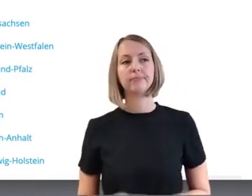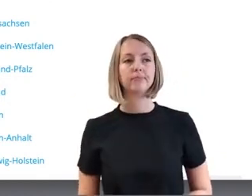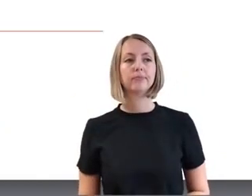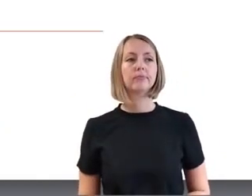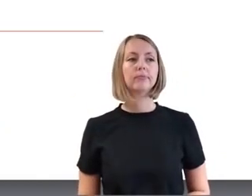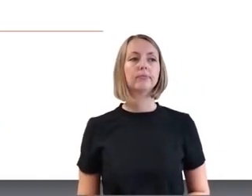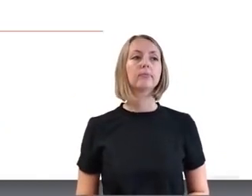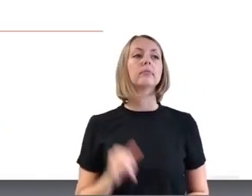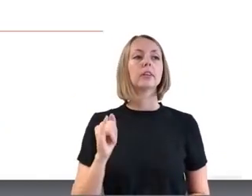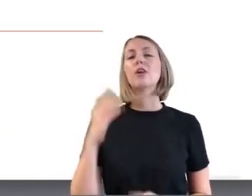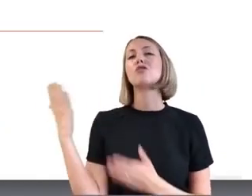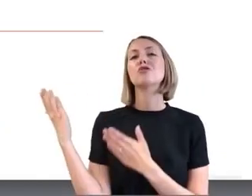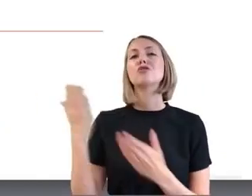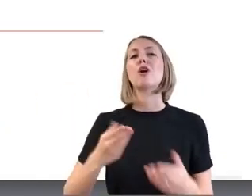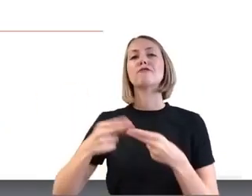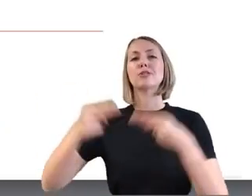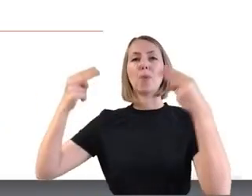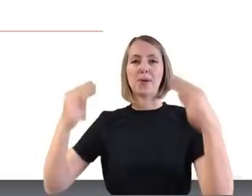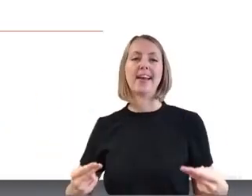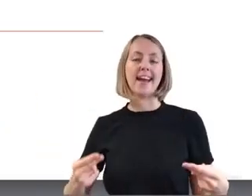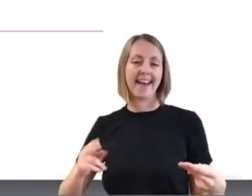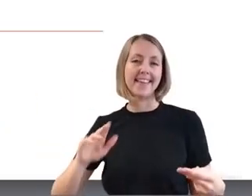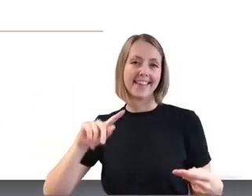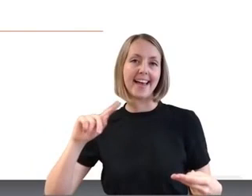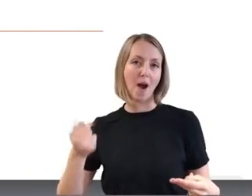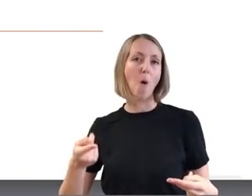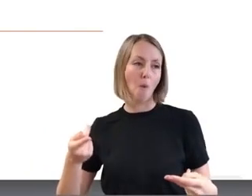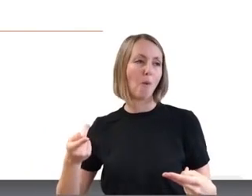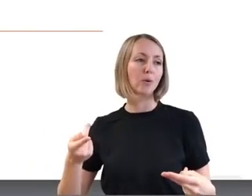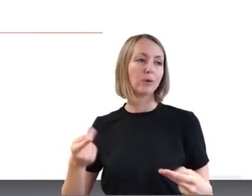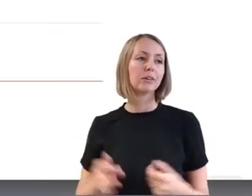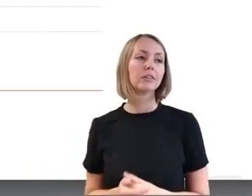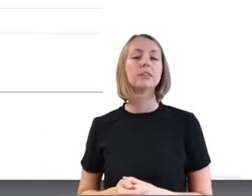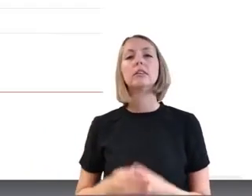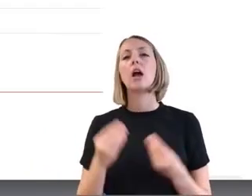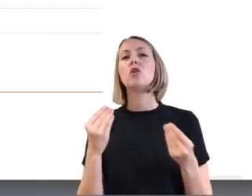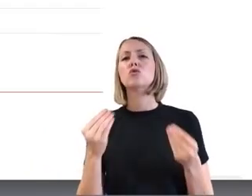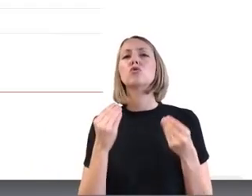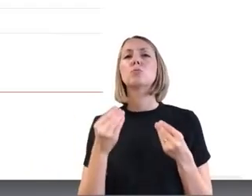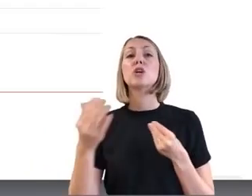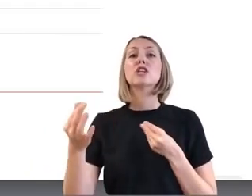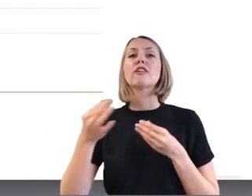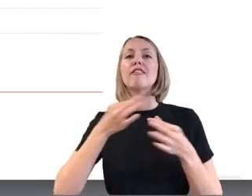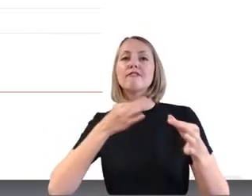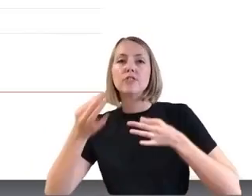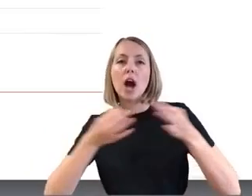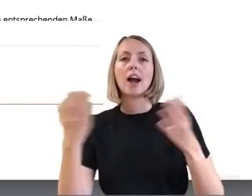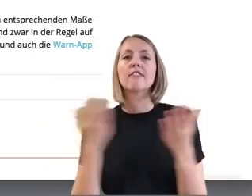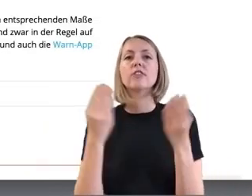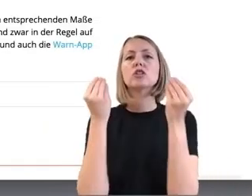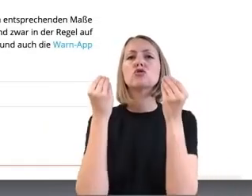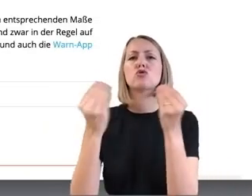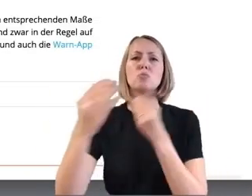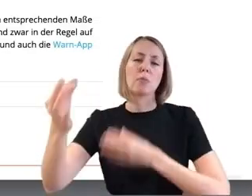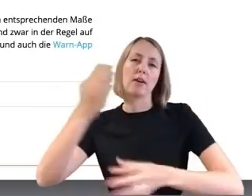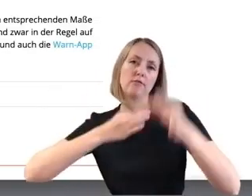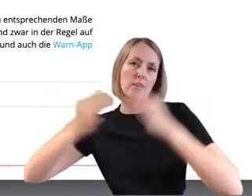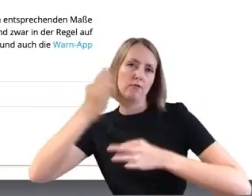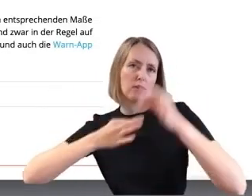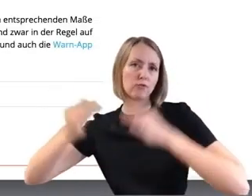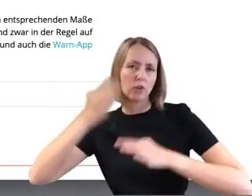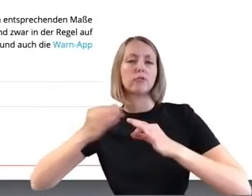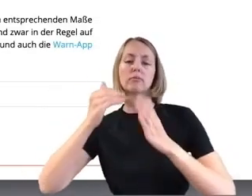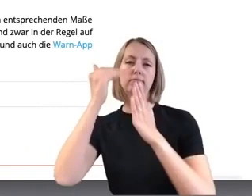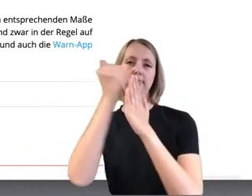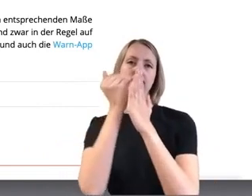genau, es wird schon in der Serviceportal hier aufgerufen. Da sind erstmal, ja, Frequently Asked Questions, die wir zusammengestellt haben. Das sind Fragen, die uns aus der Bevölkerung heraus